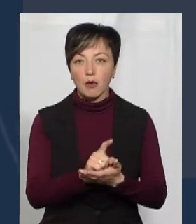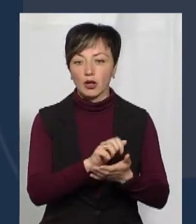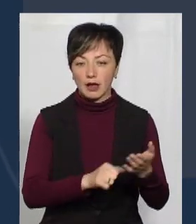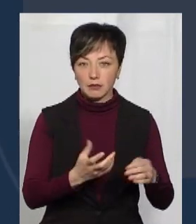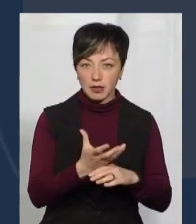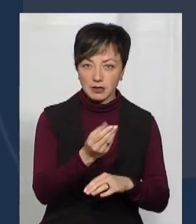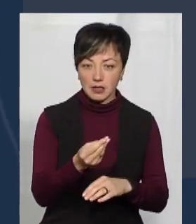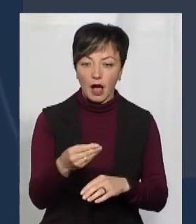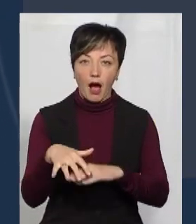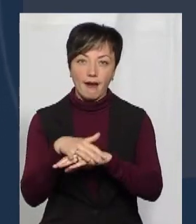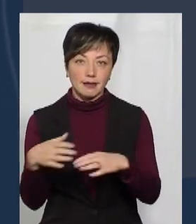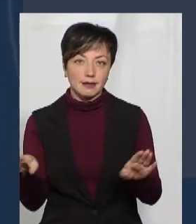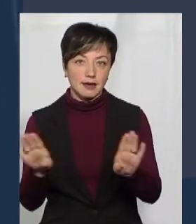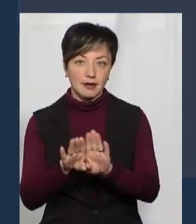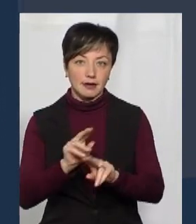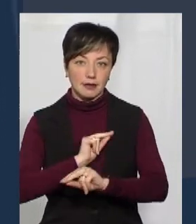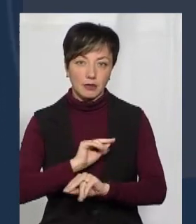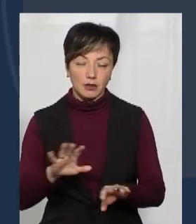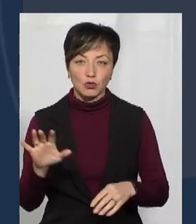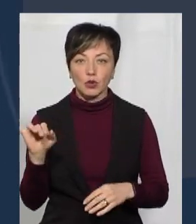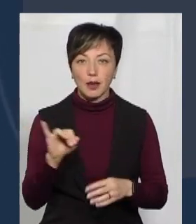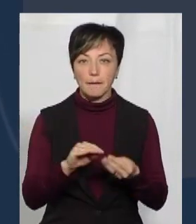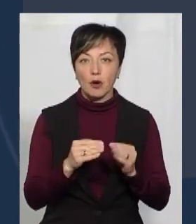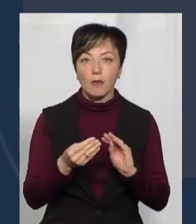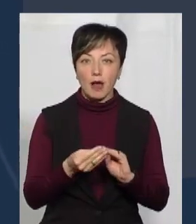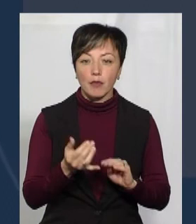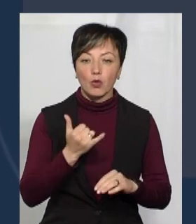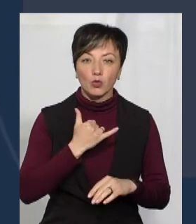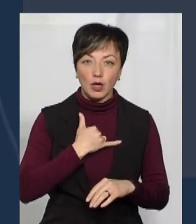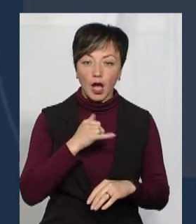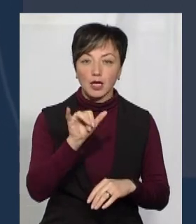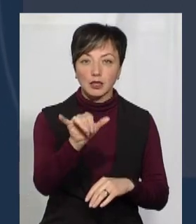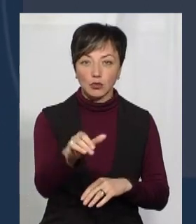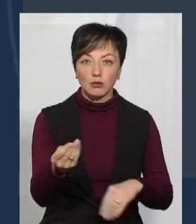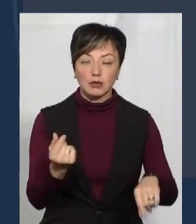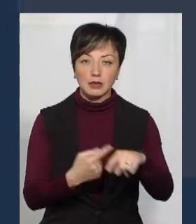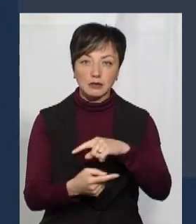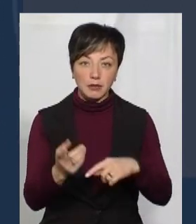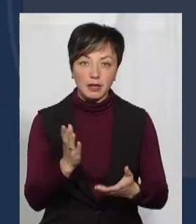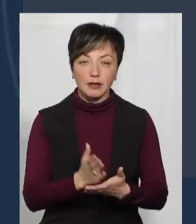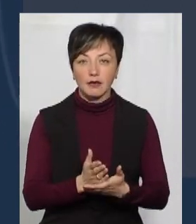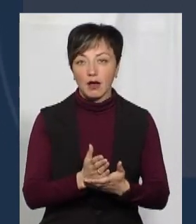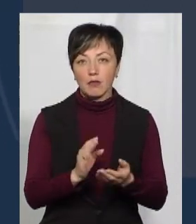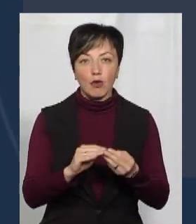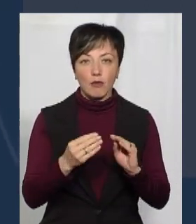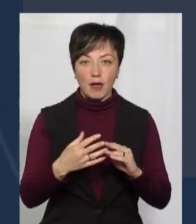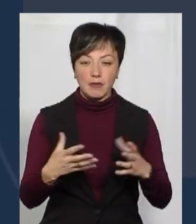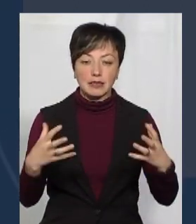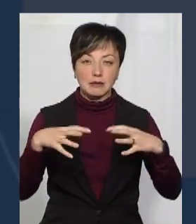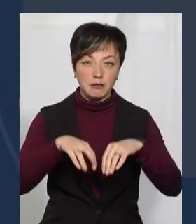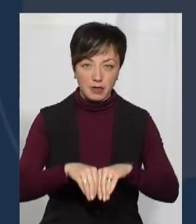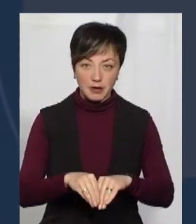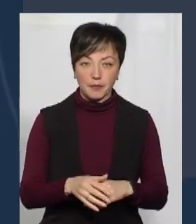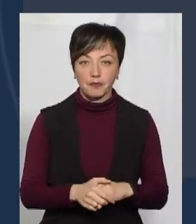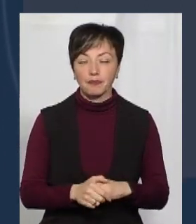треба платити, а ринки закрити не працюють. І проблеми це і у нас, і у суб'єктів фізичних осіб підприємців. Тобто, проблема спільна. Значить